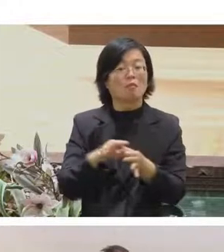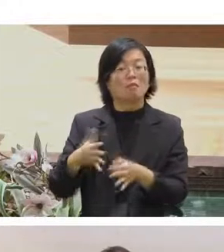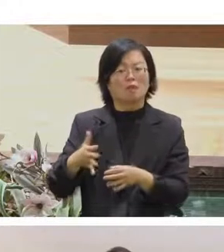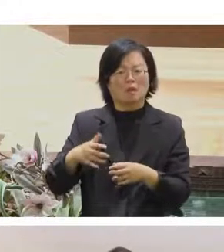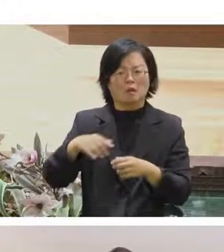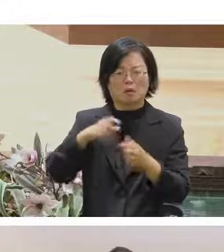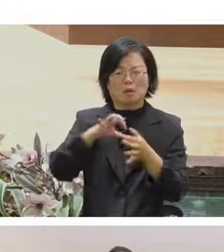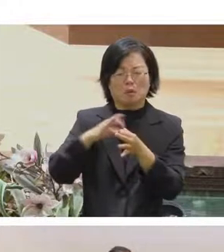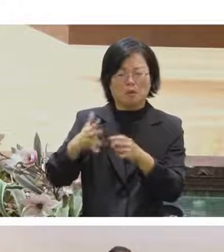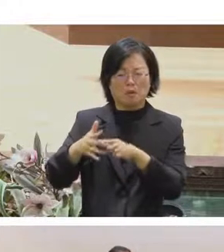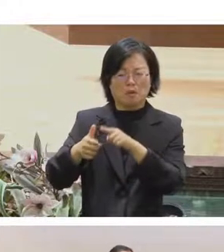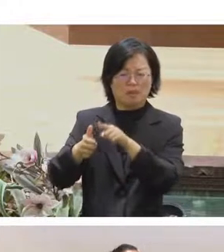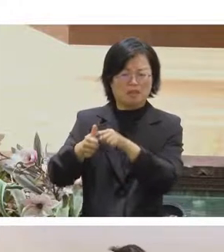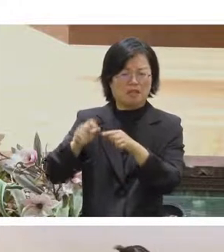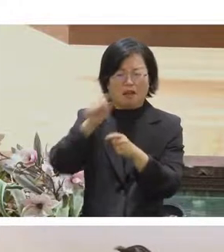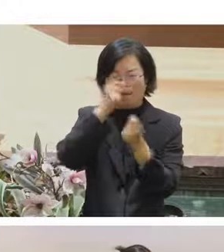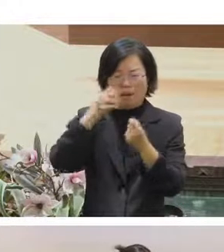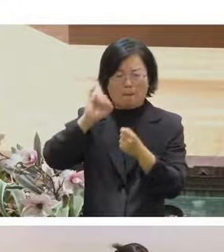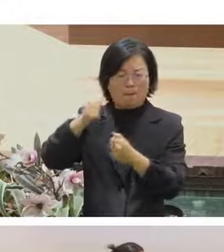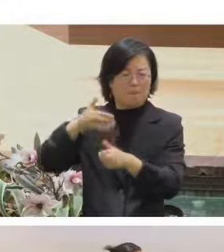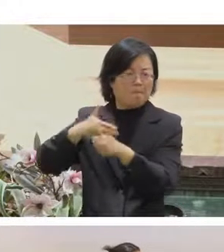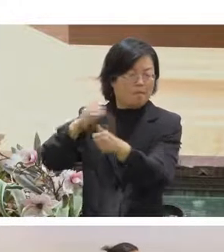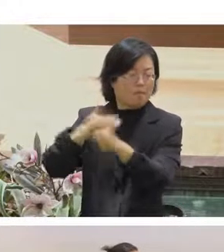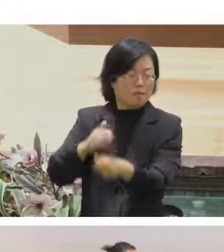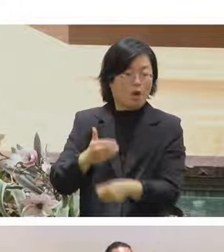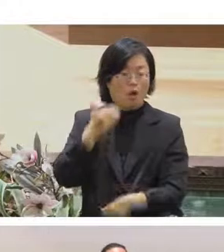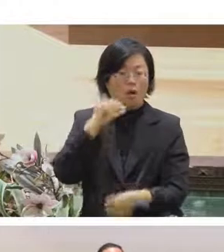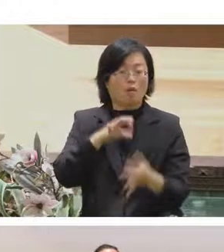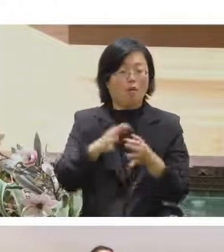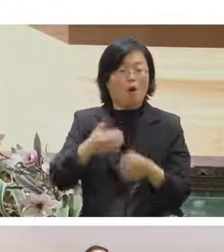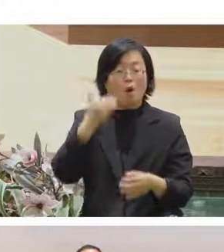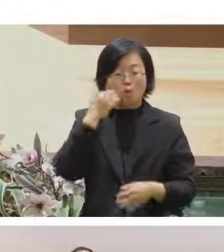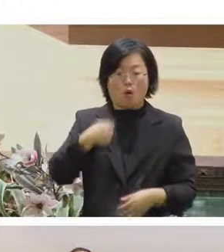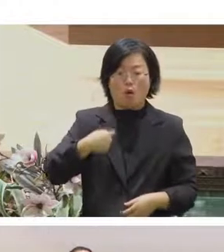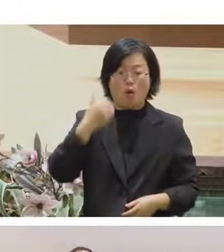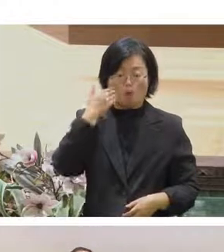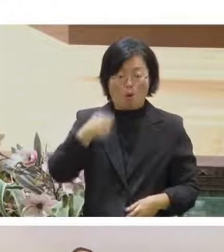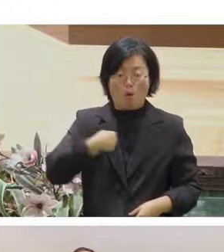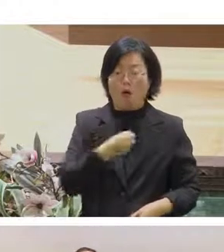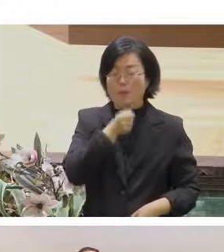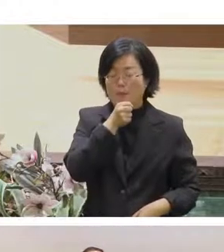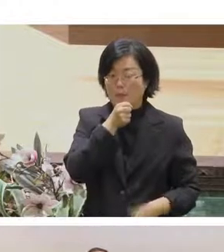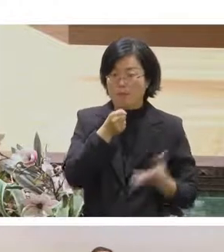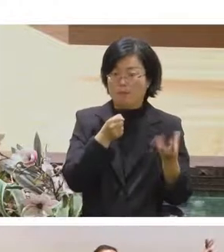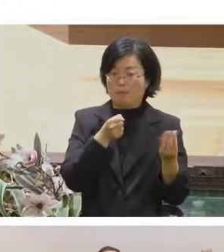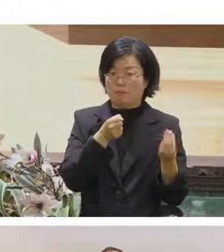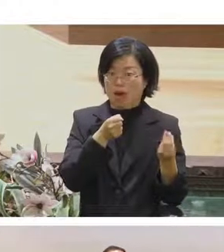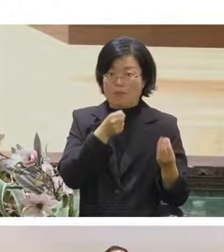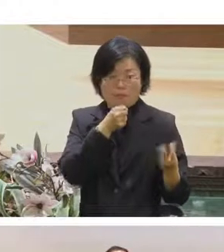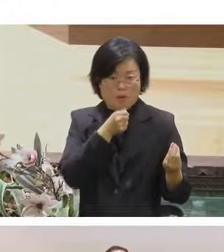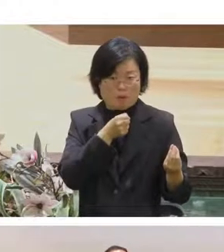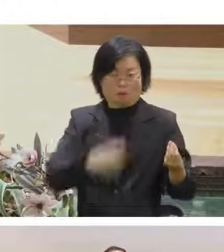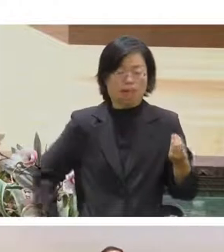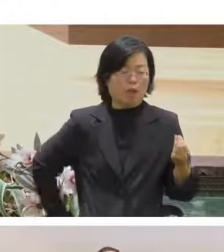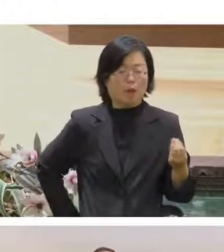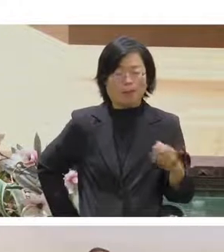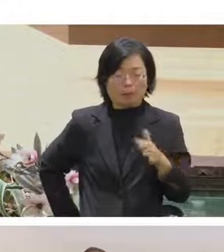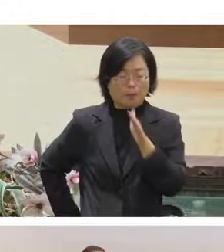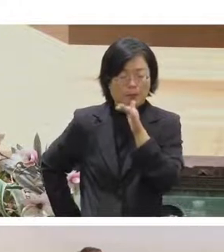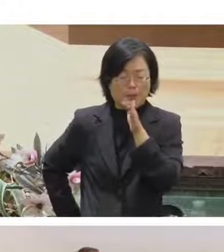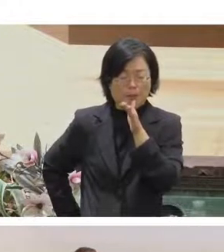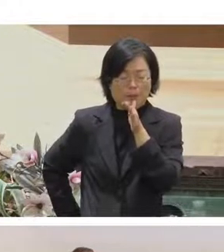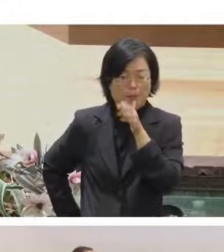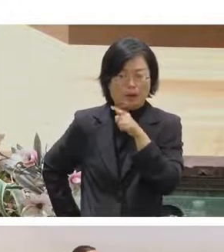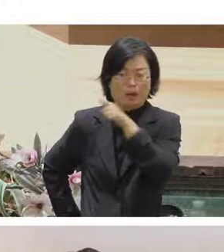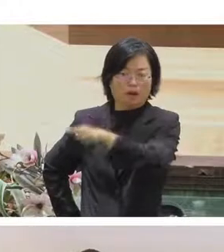不拿麥克風然後跟你聊天他就拜拜了他就被我Out了可以感覺出來